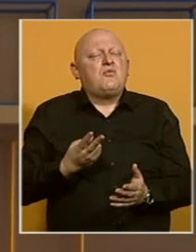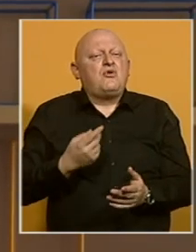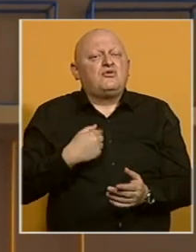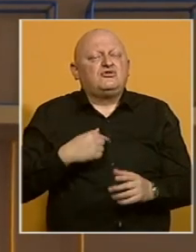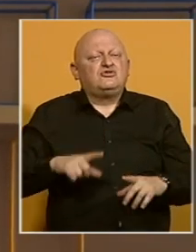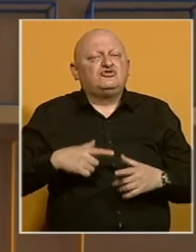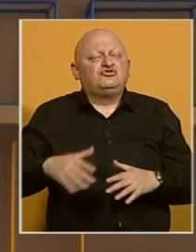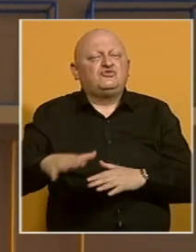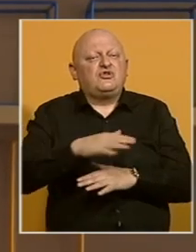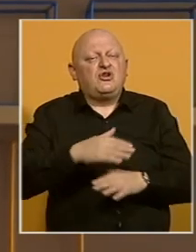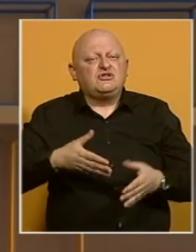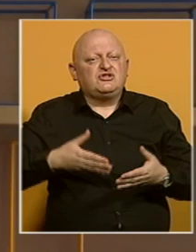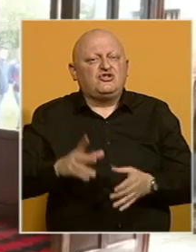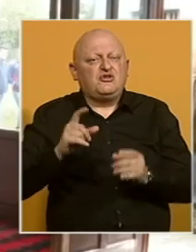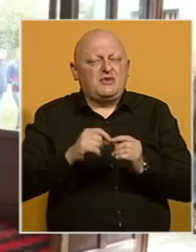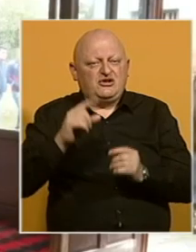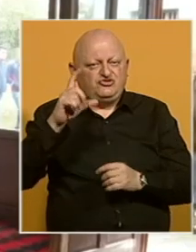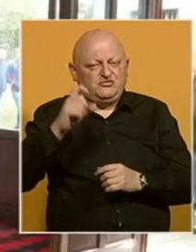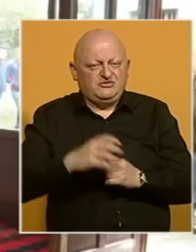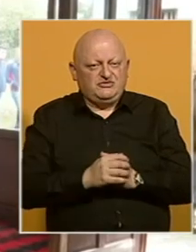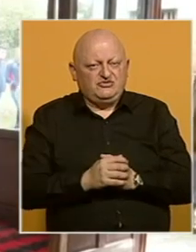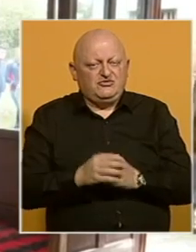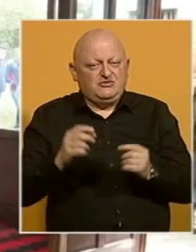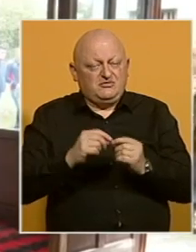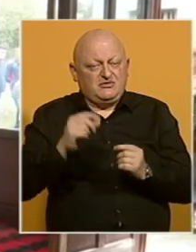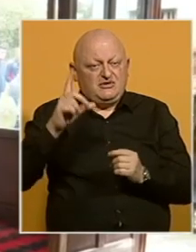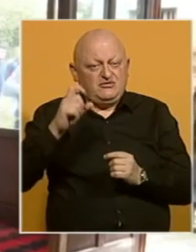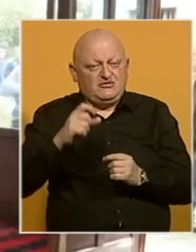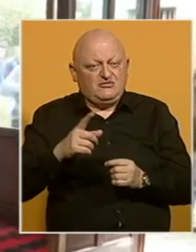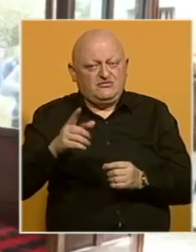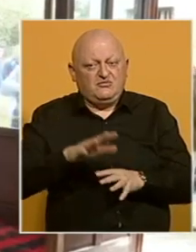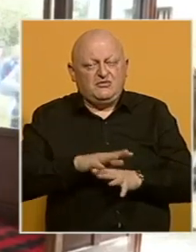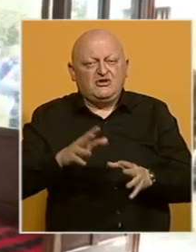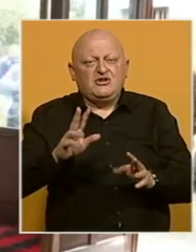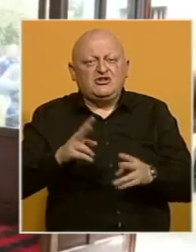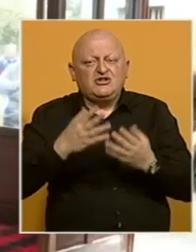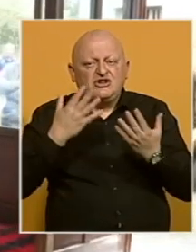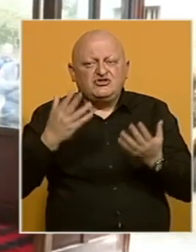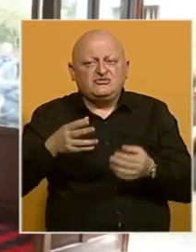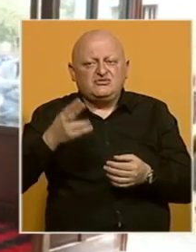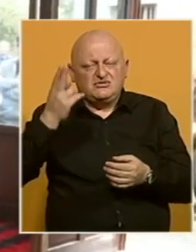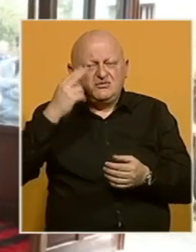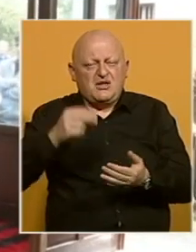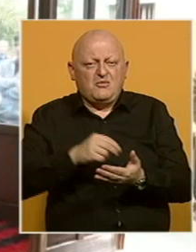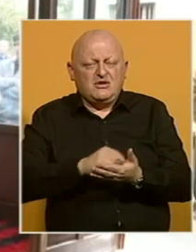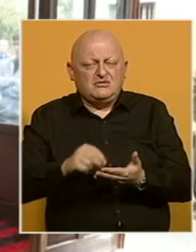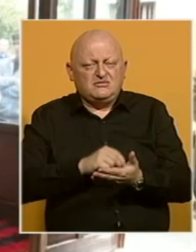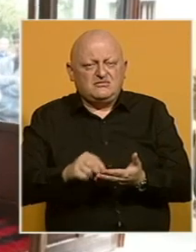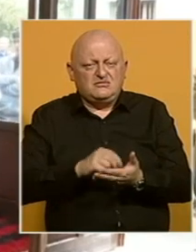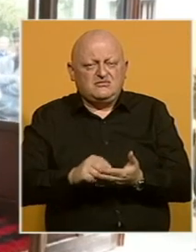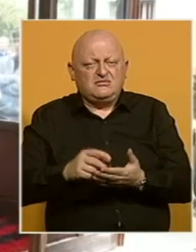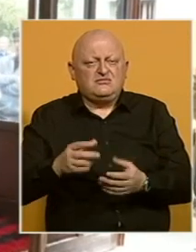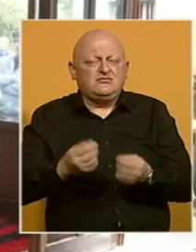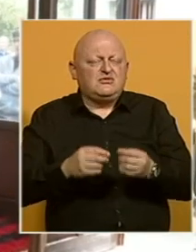što živim u kraju odakle potiče Branko Ćopić. Branko Ćopić ubraja se u najčitanije i najvoljenije pisce. Autor je